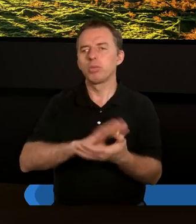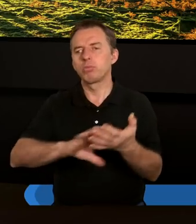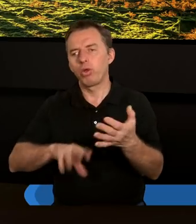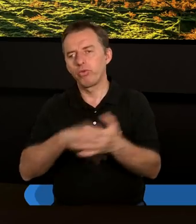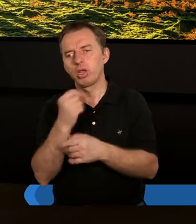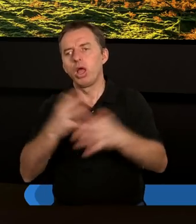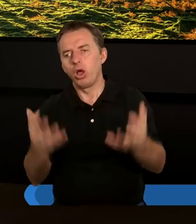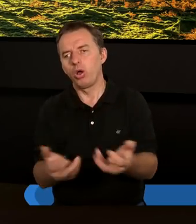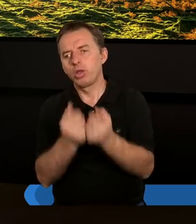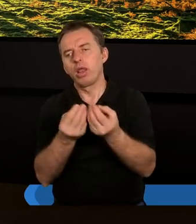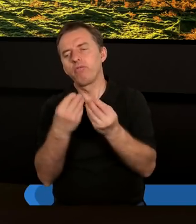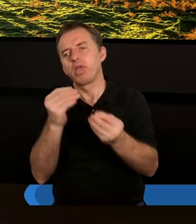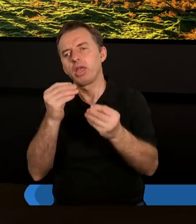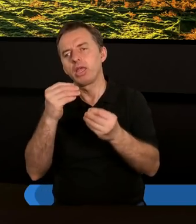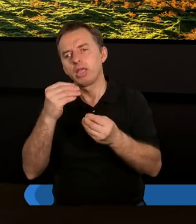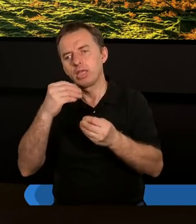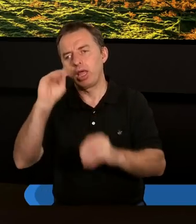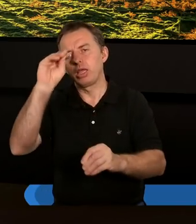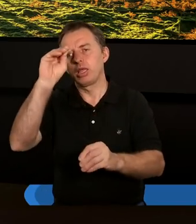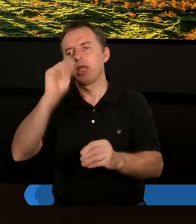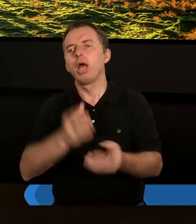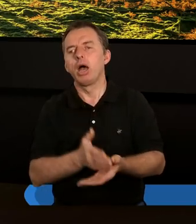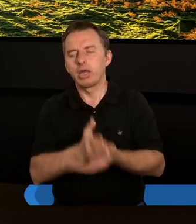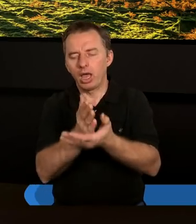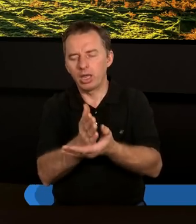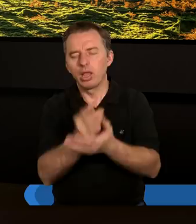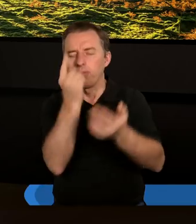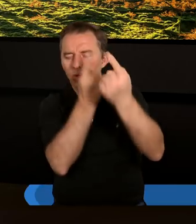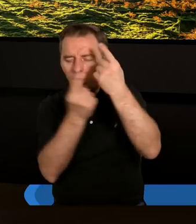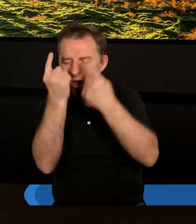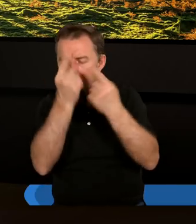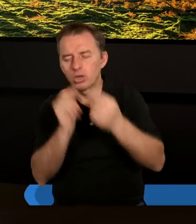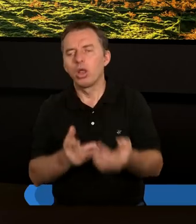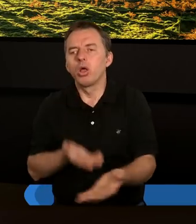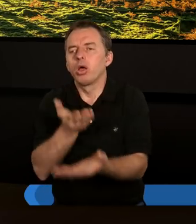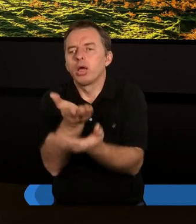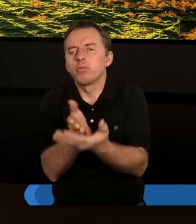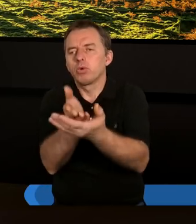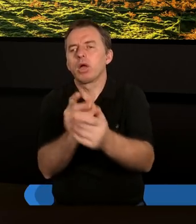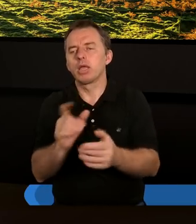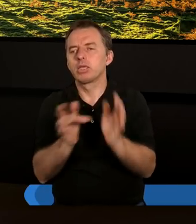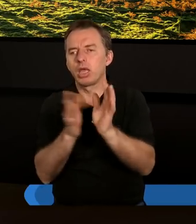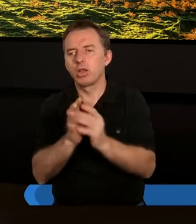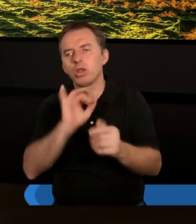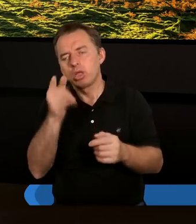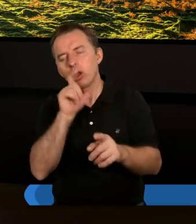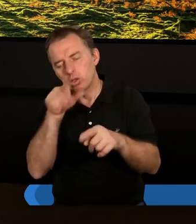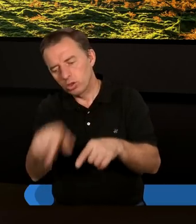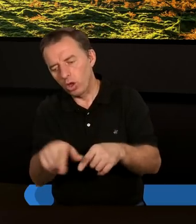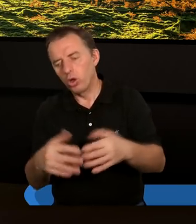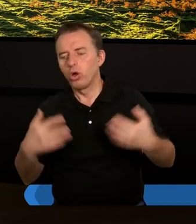Świętego odnaleźć jak najwięcej rad, sugestii Pana Jezusa, Słowa Bożego, jak